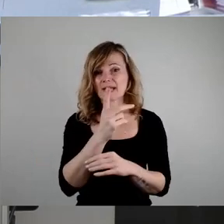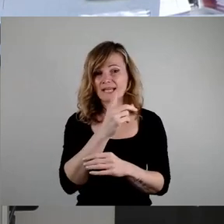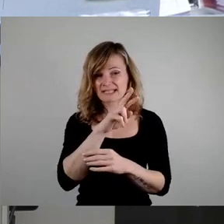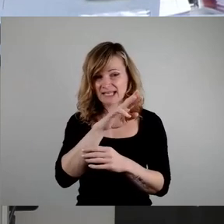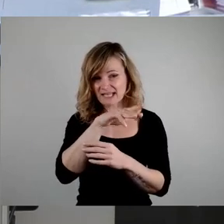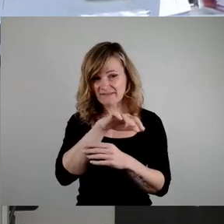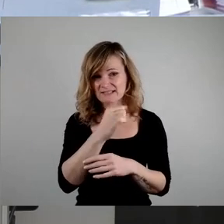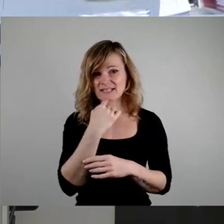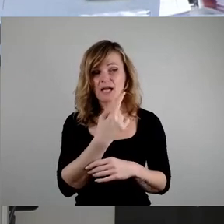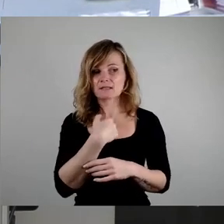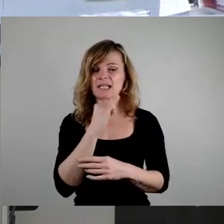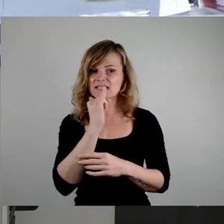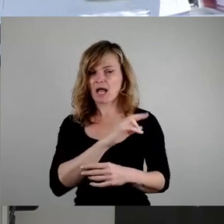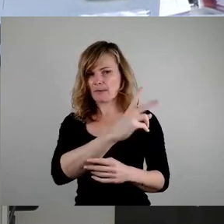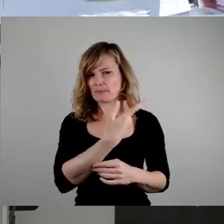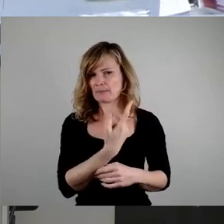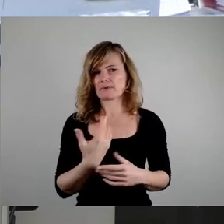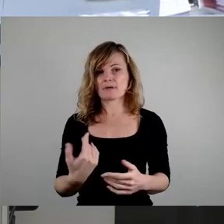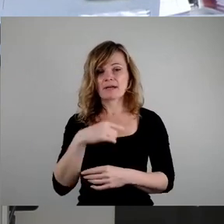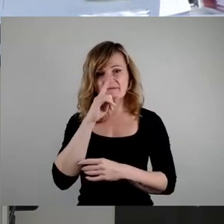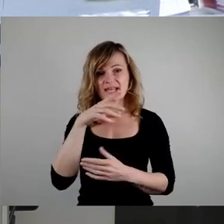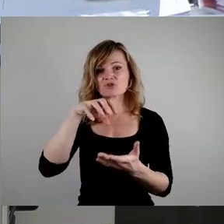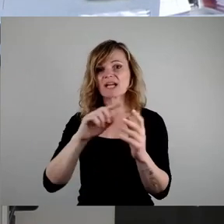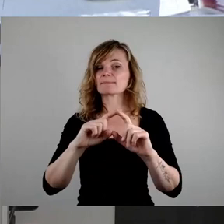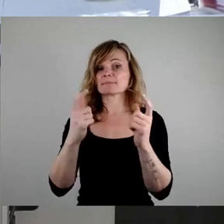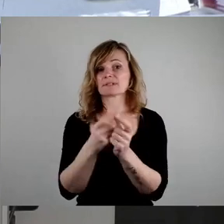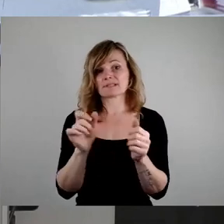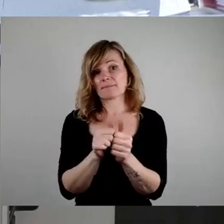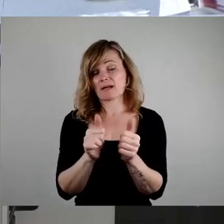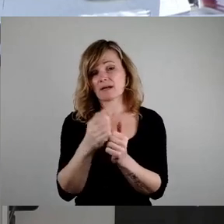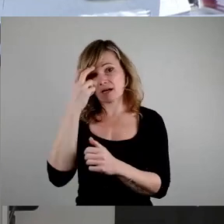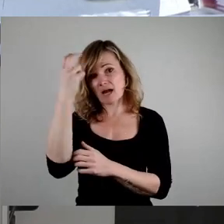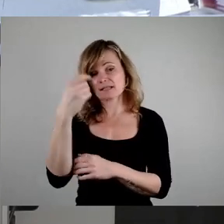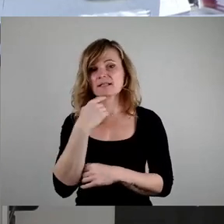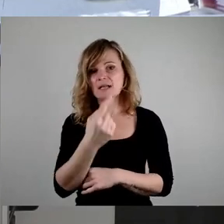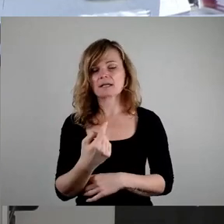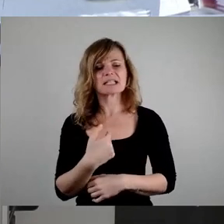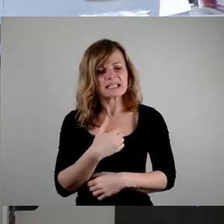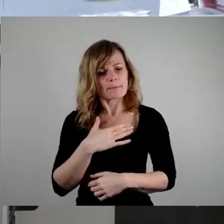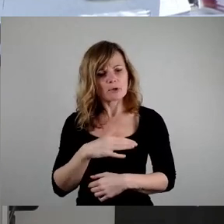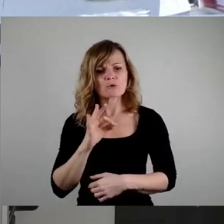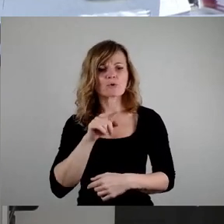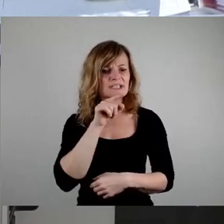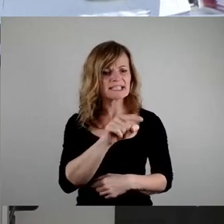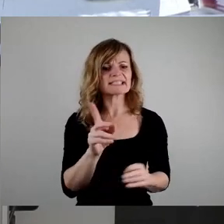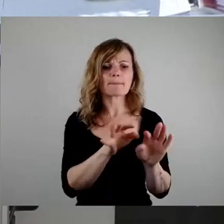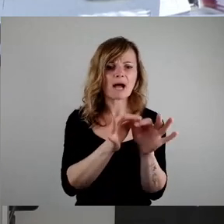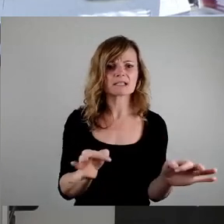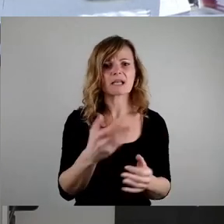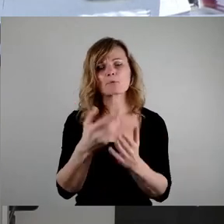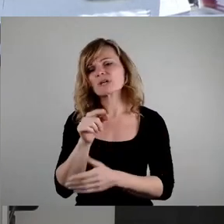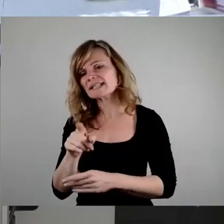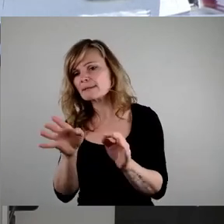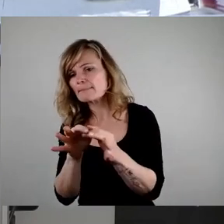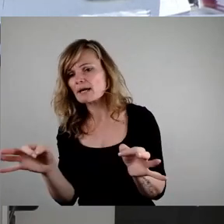Wenn ein Stadtbezirksbeirat sagt, wir wollen für die und jene Maßnahme vielleicht, ich sage mal, einen